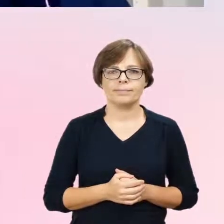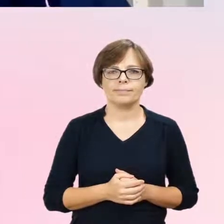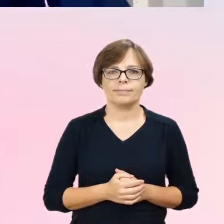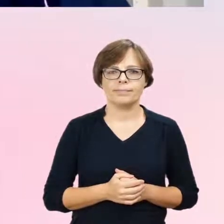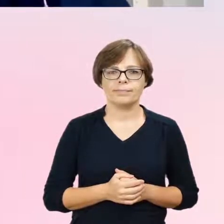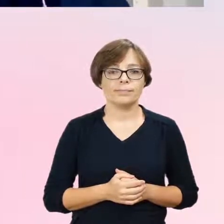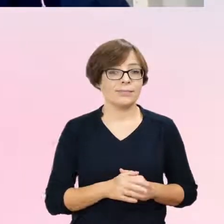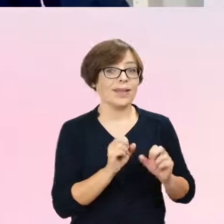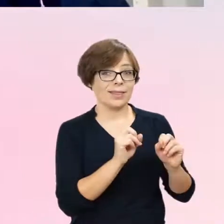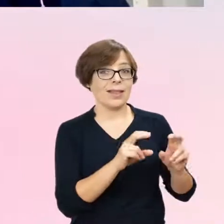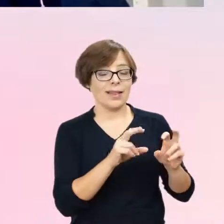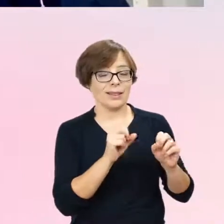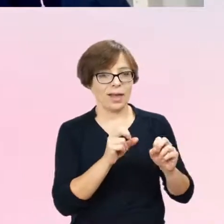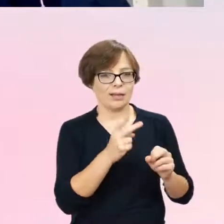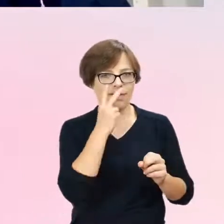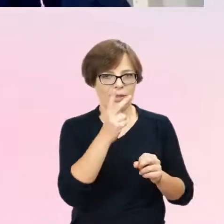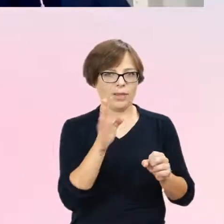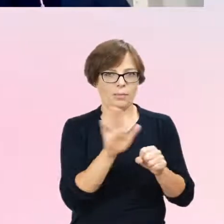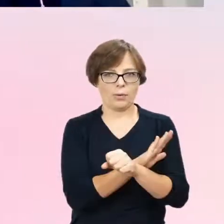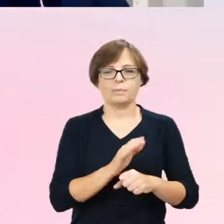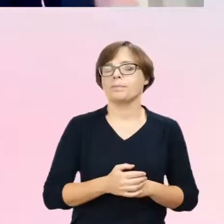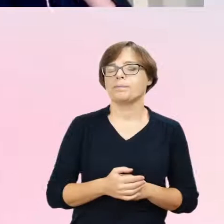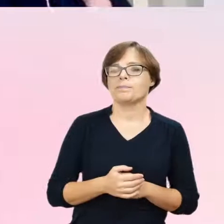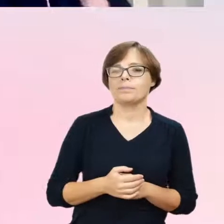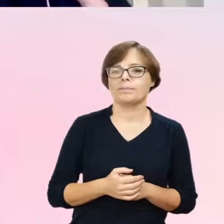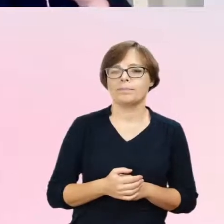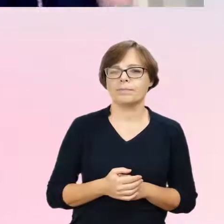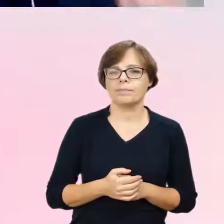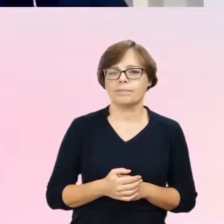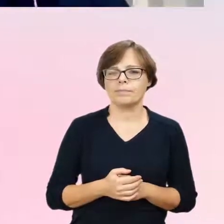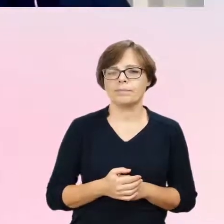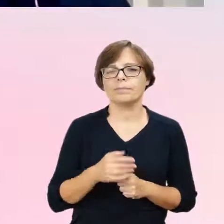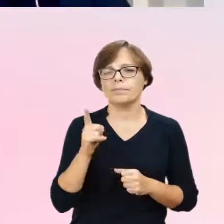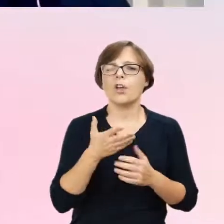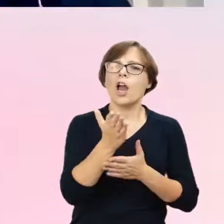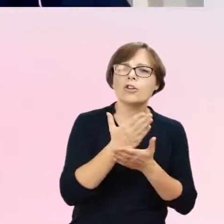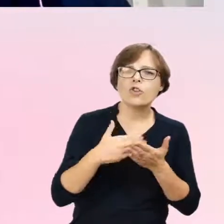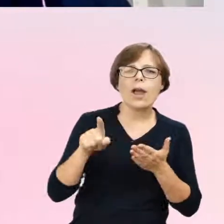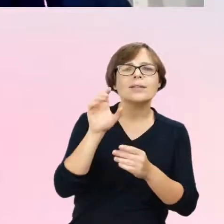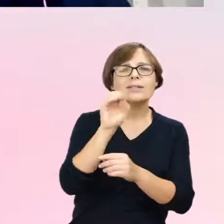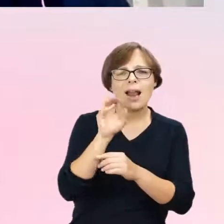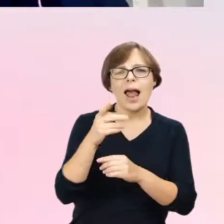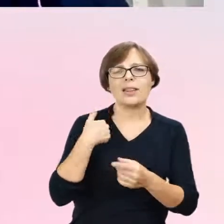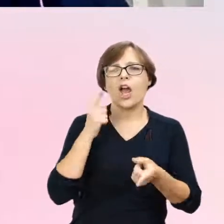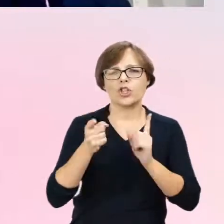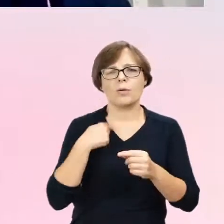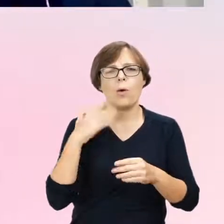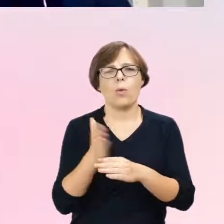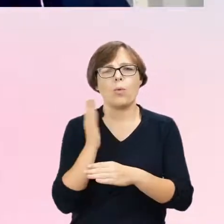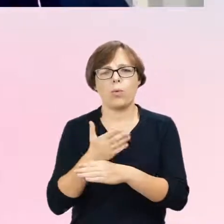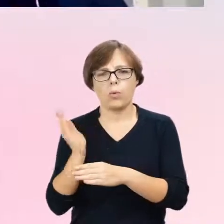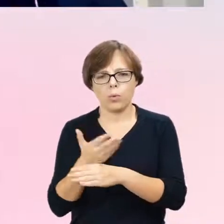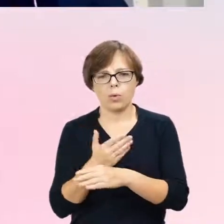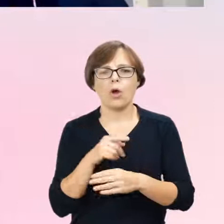Tak, mam właśnie. Tak, przez część slajdów ja będę tak szybciutko, tak, to jest mój